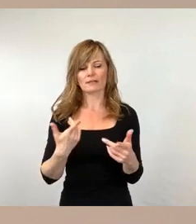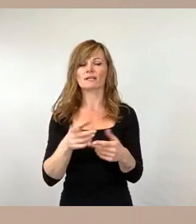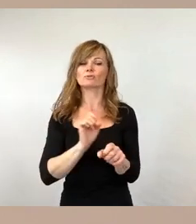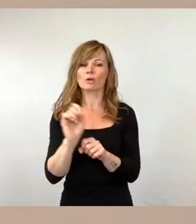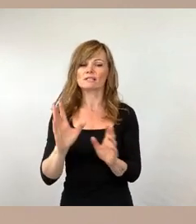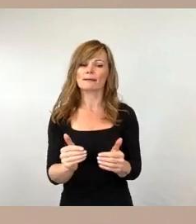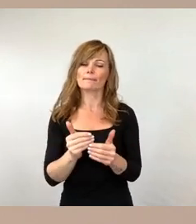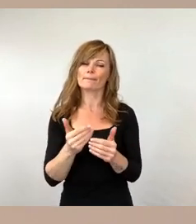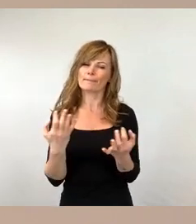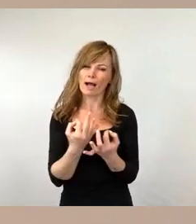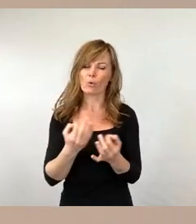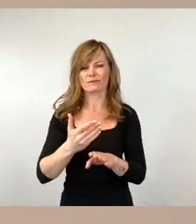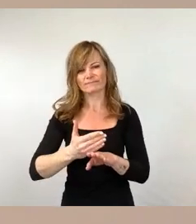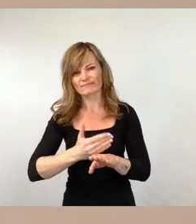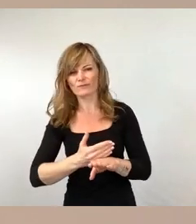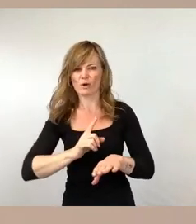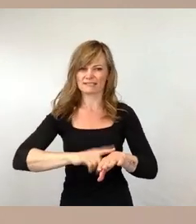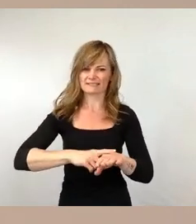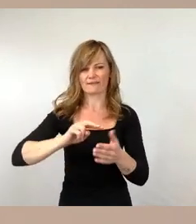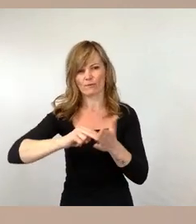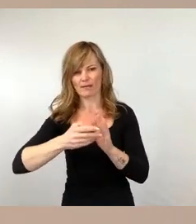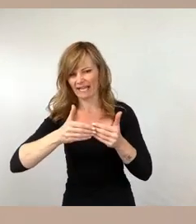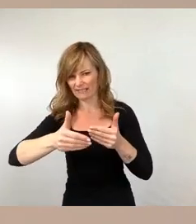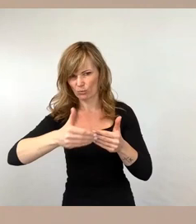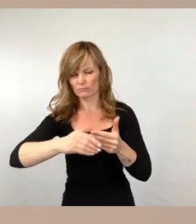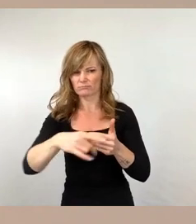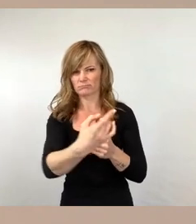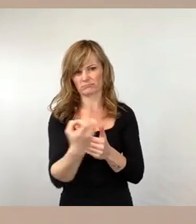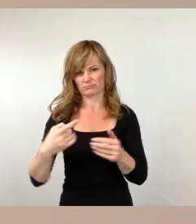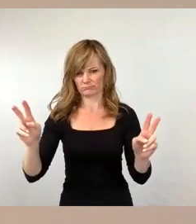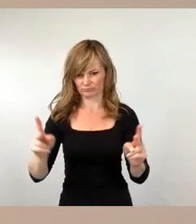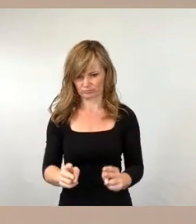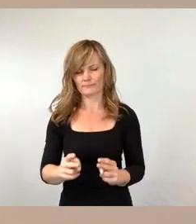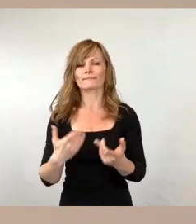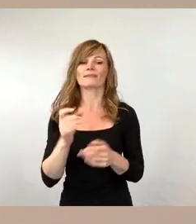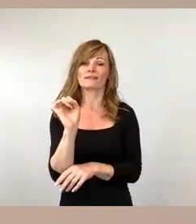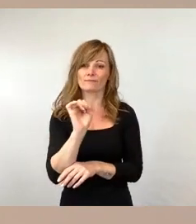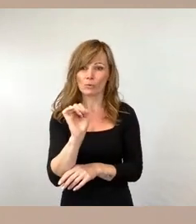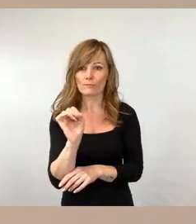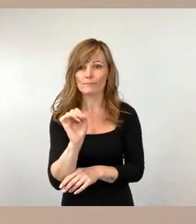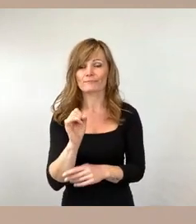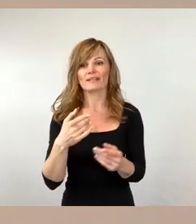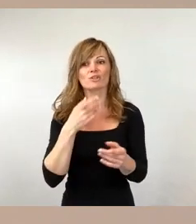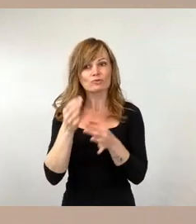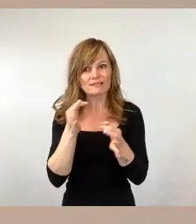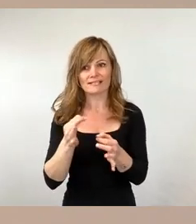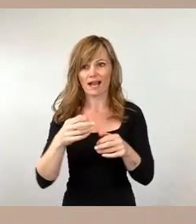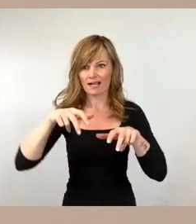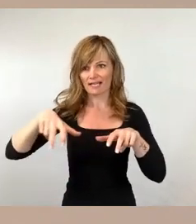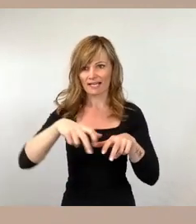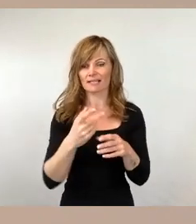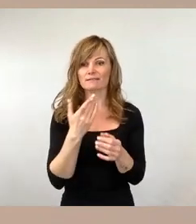Das hat eins insbesondere damit zu tun, dass es eine Bereitstellung der erforderlichen Spezialgeräte braucht, zum Beispiel